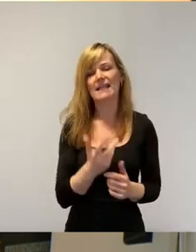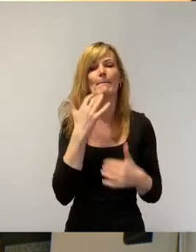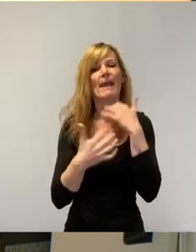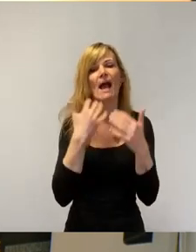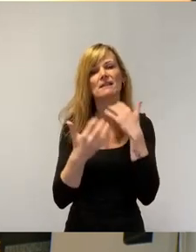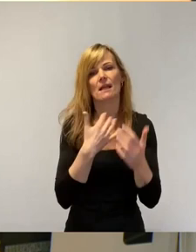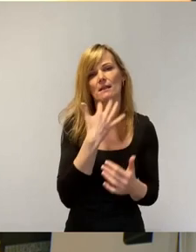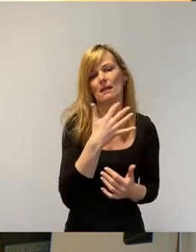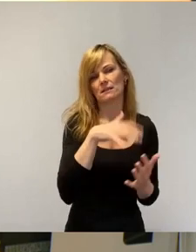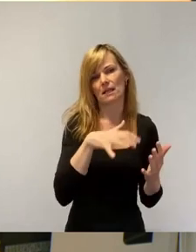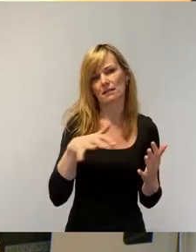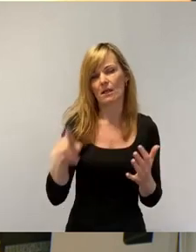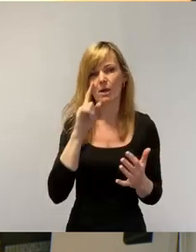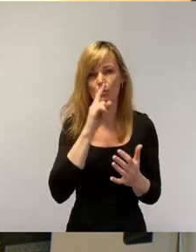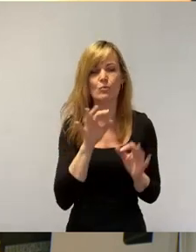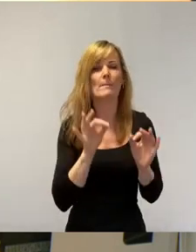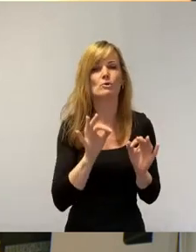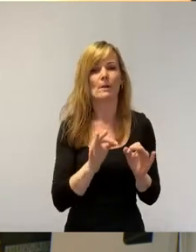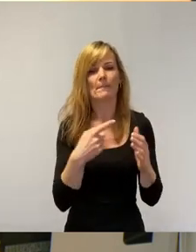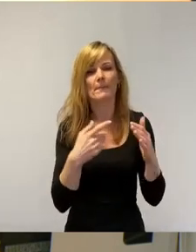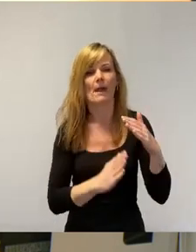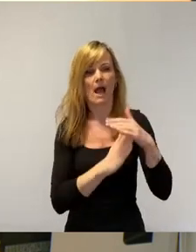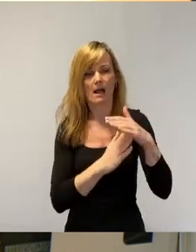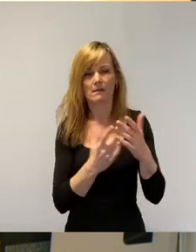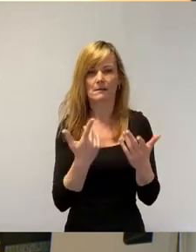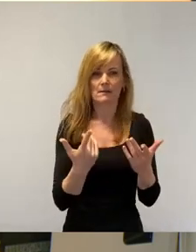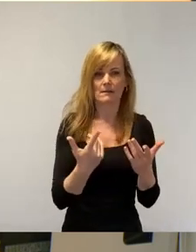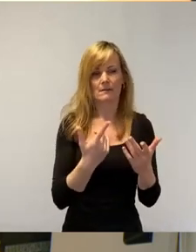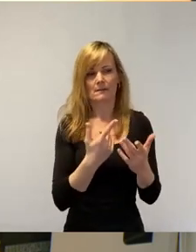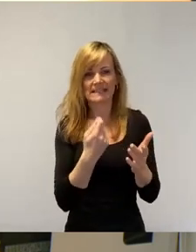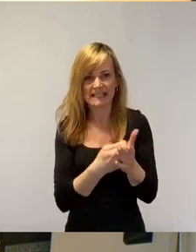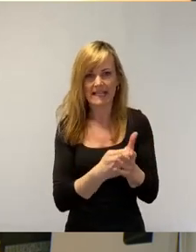gilt. Das zeigt mir, viele den Antrag wahrscheinlich gar nicht gelesen haben.